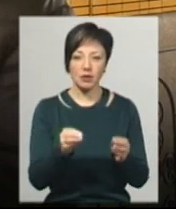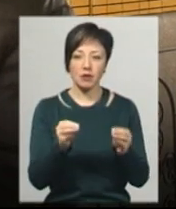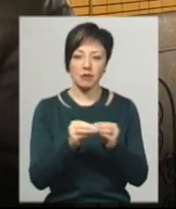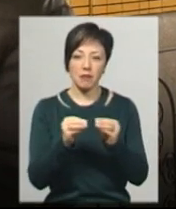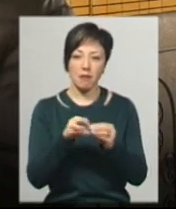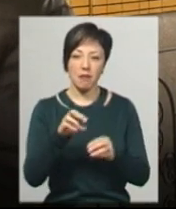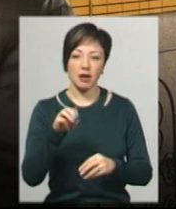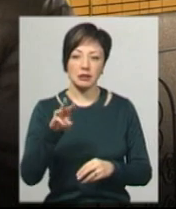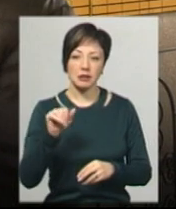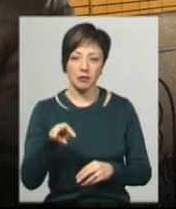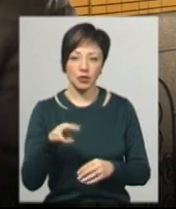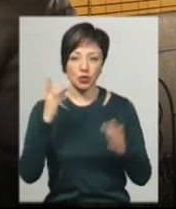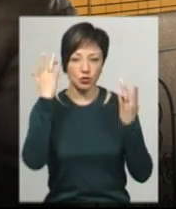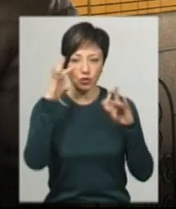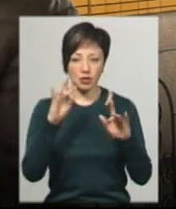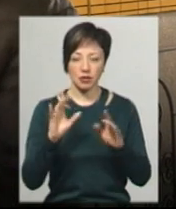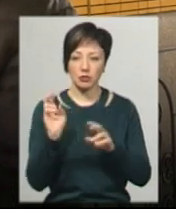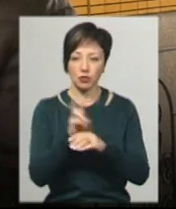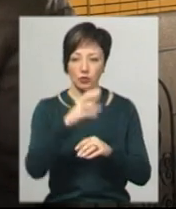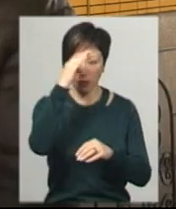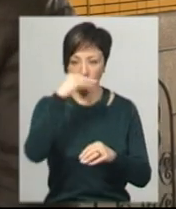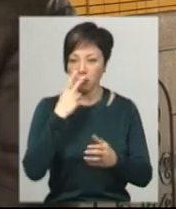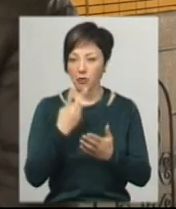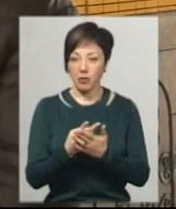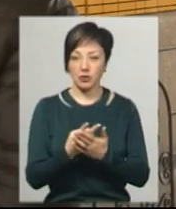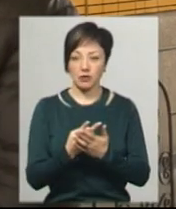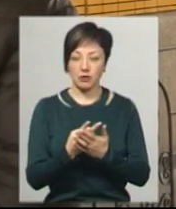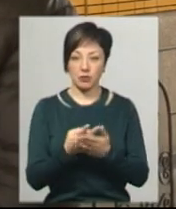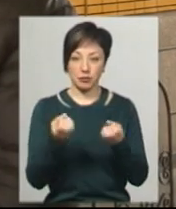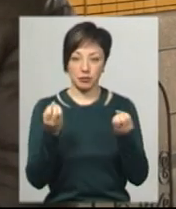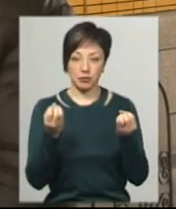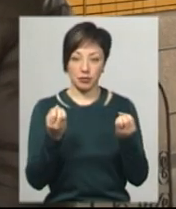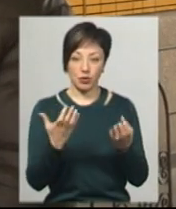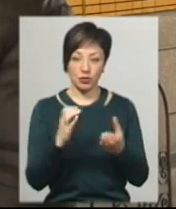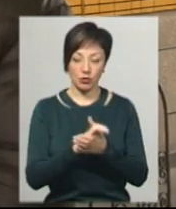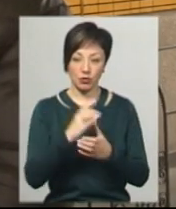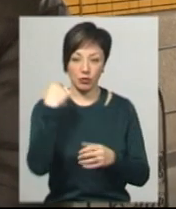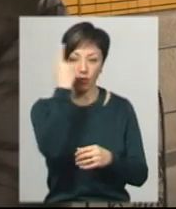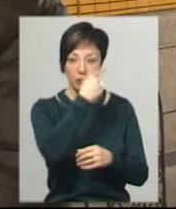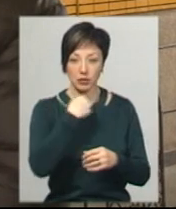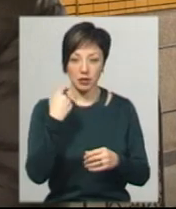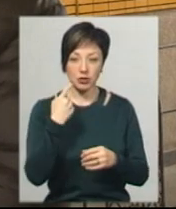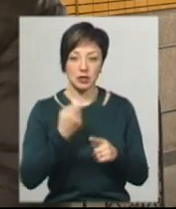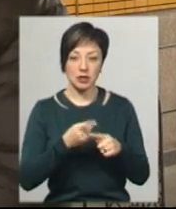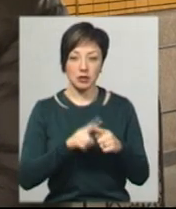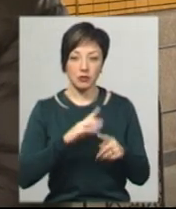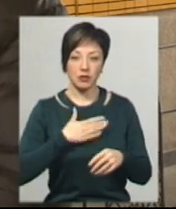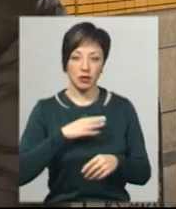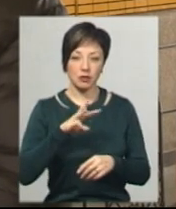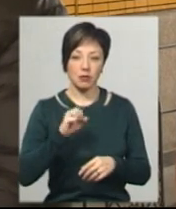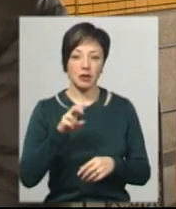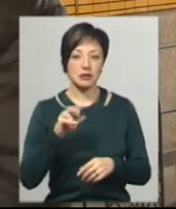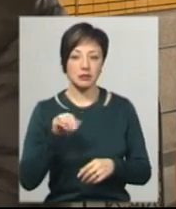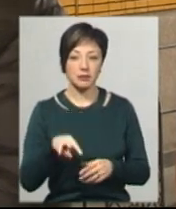Максим. Владік случайно йшов до батька і побачив знакомі обличчя, і це був наш Максим.